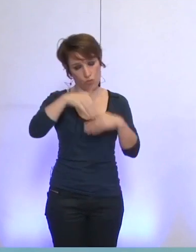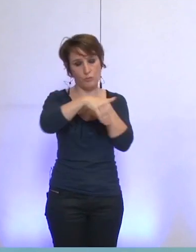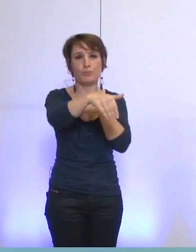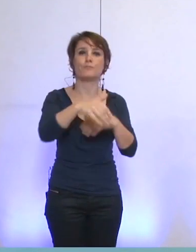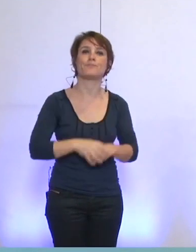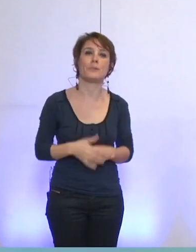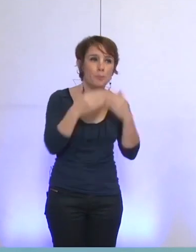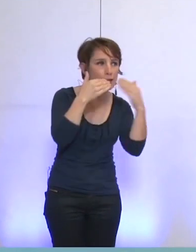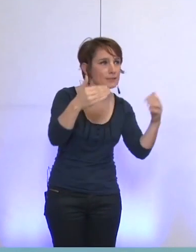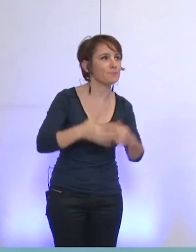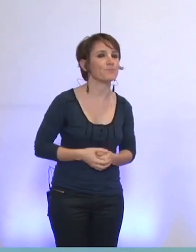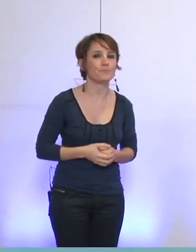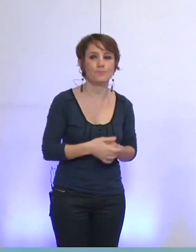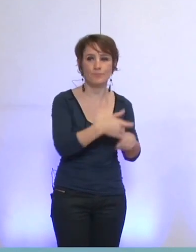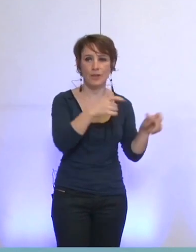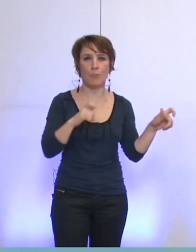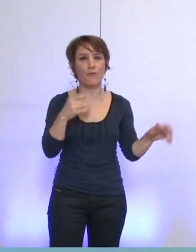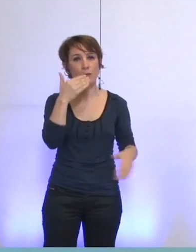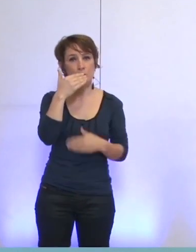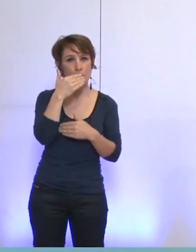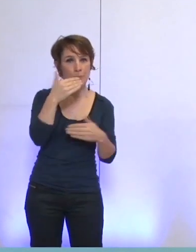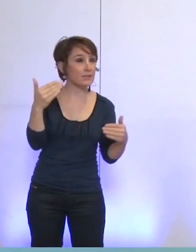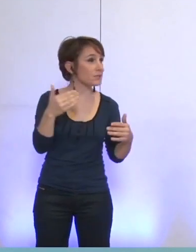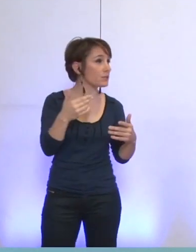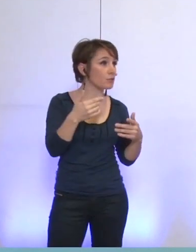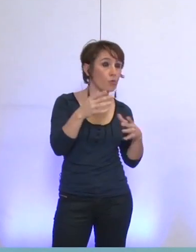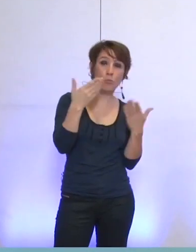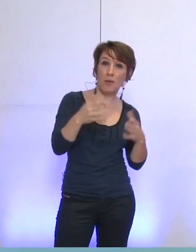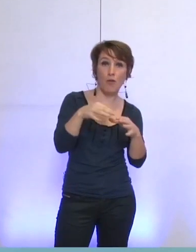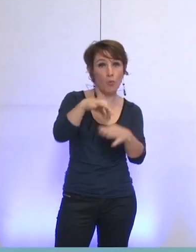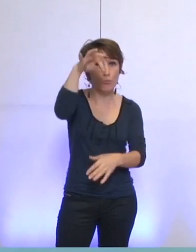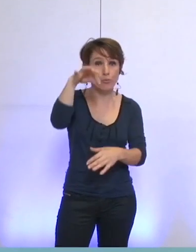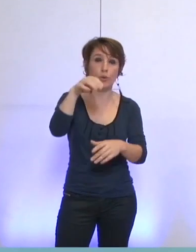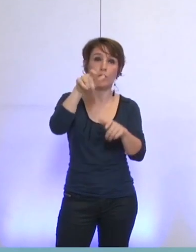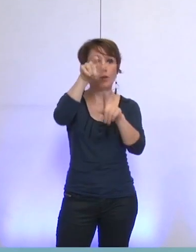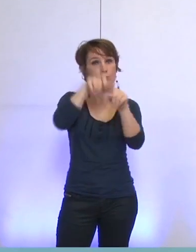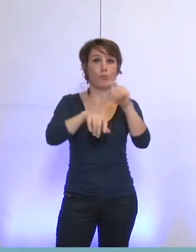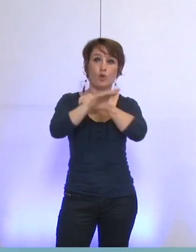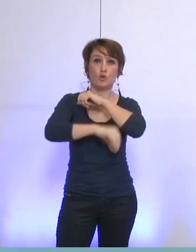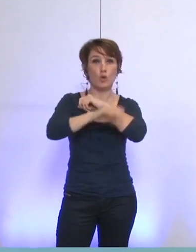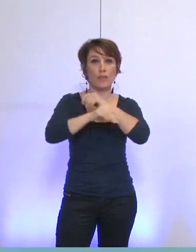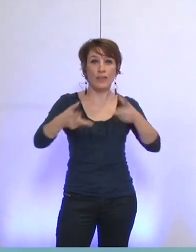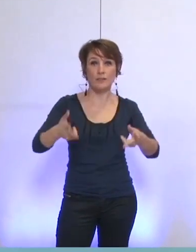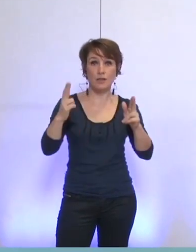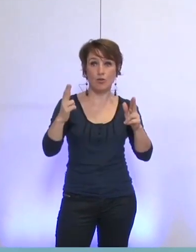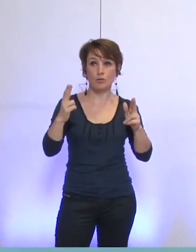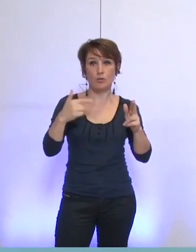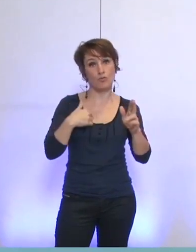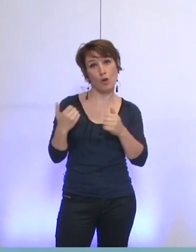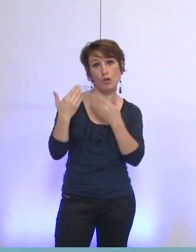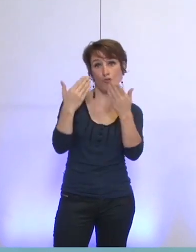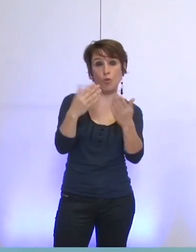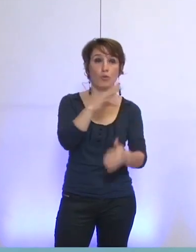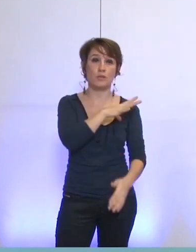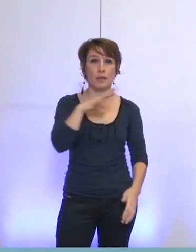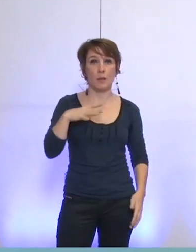Merci, je vous propose d'élire le secrétaire de séance et je vous propose Marie